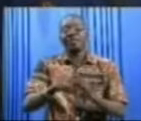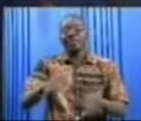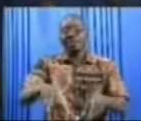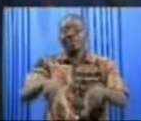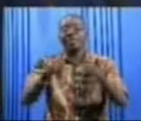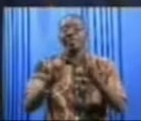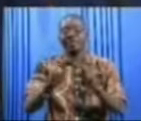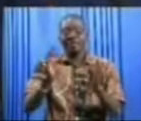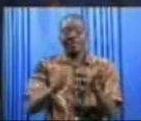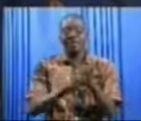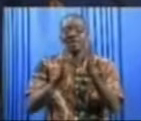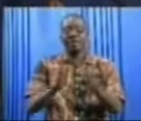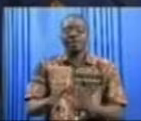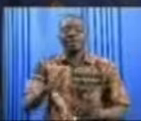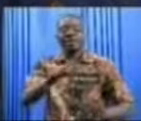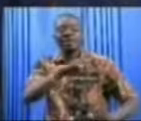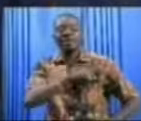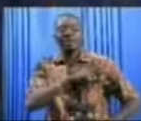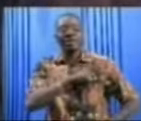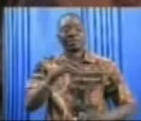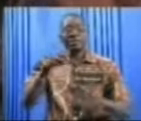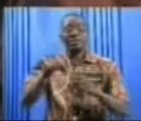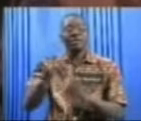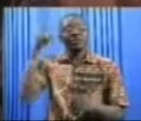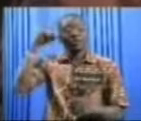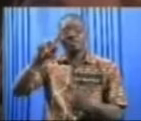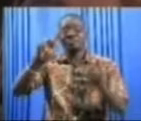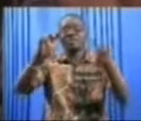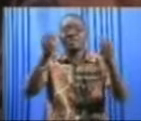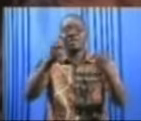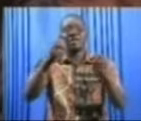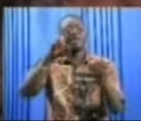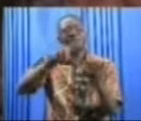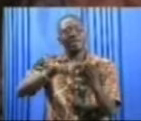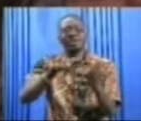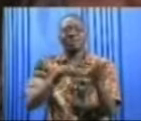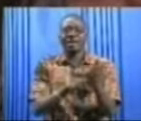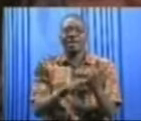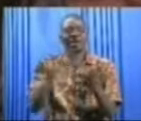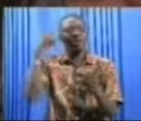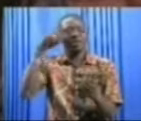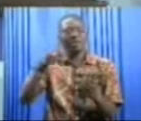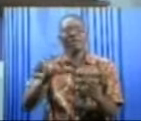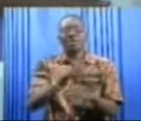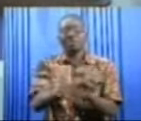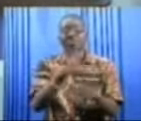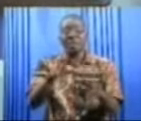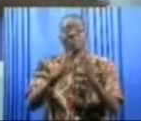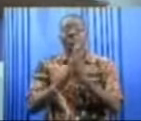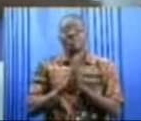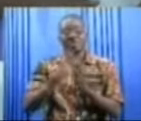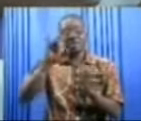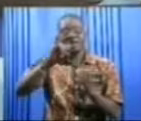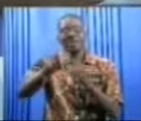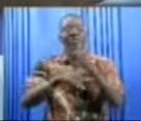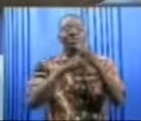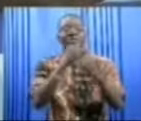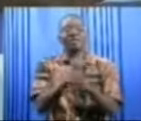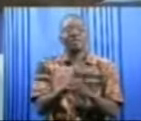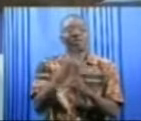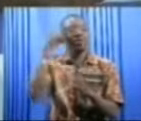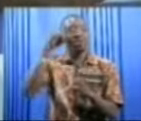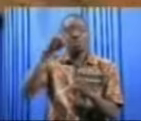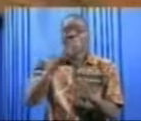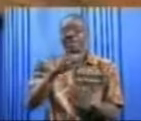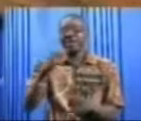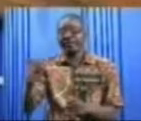gendarmes d'approfondir leur connaissance sur les textes réglementant le secteur de la propriété industrielle et la contrefaçon au Burkina Faso.